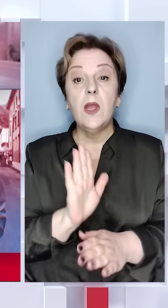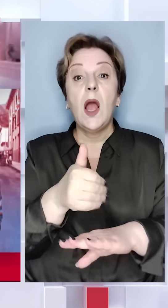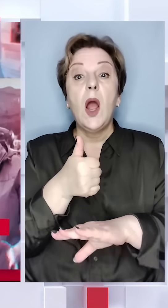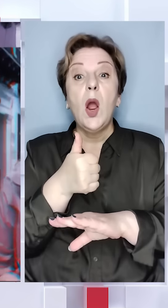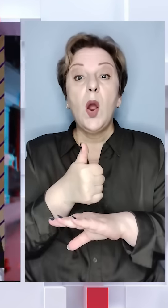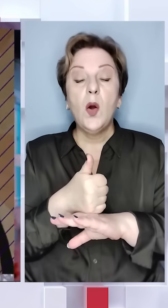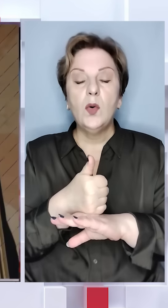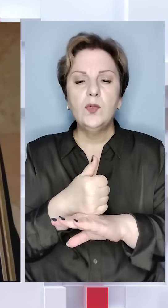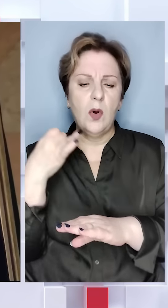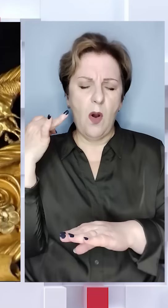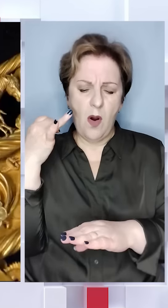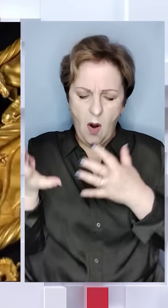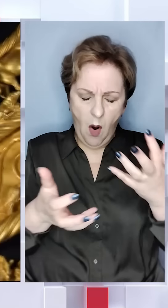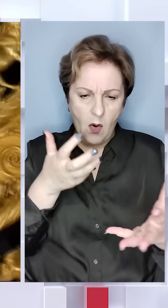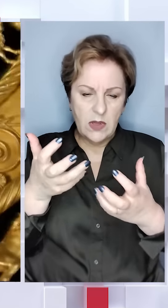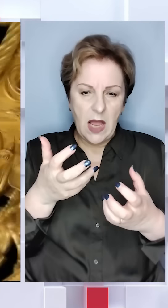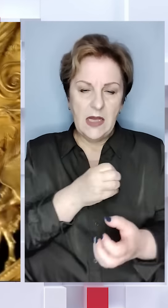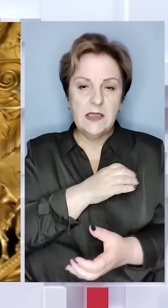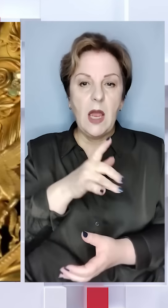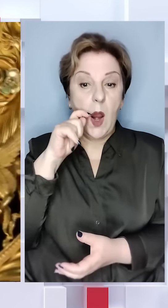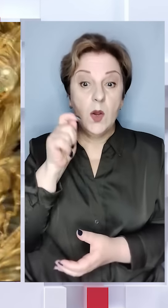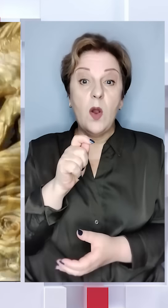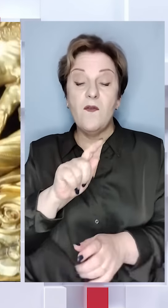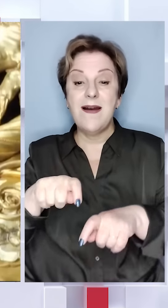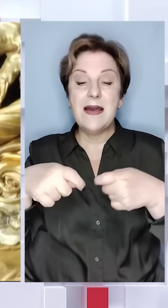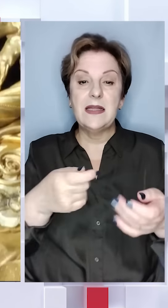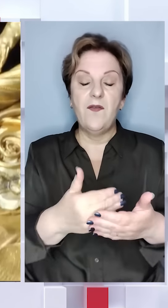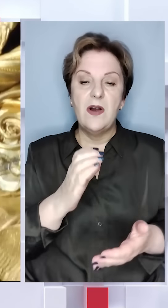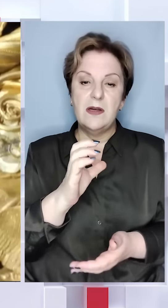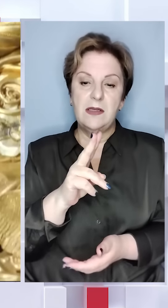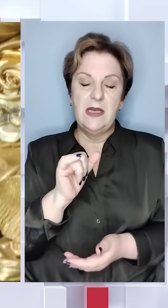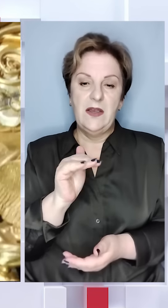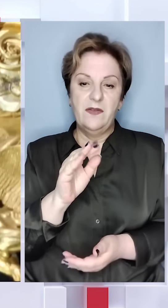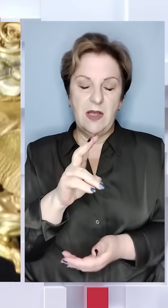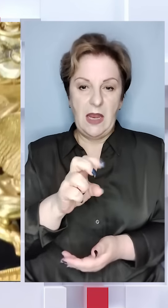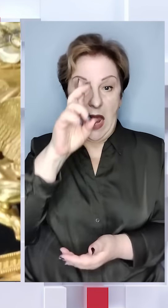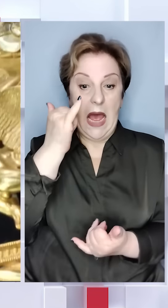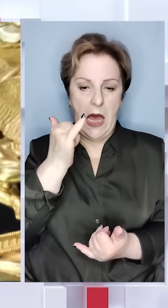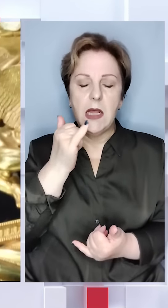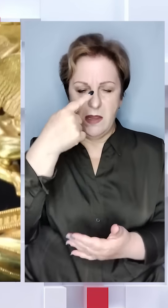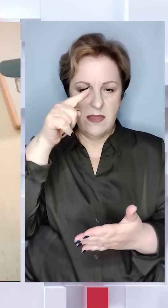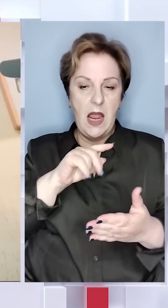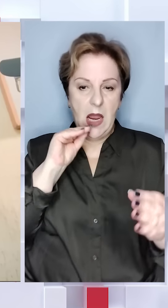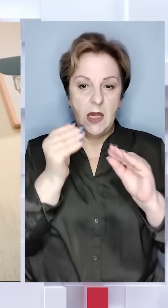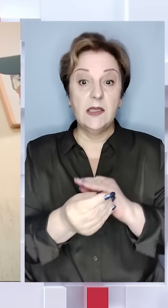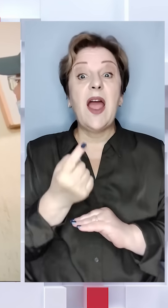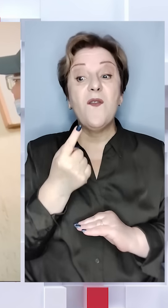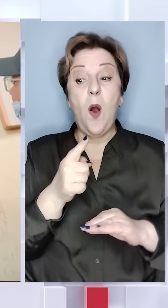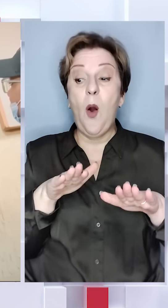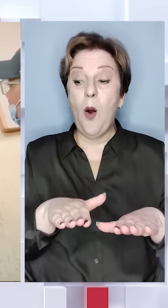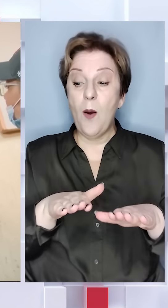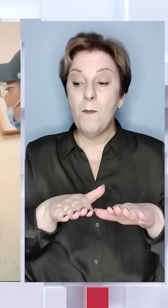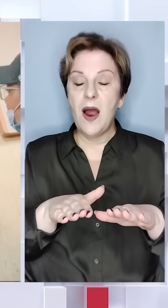Головний археологічний скарб України. Дістався від скіфських царів, а нині надійно захований. В одному